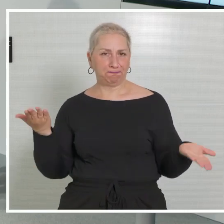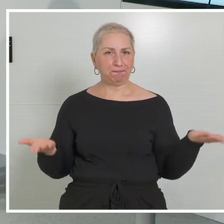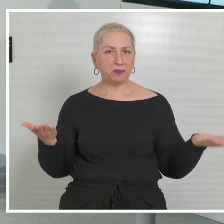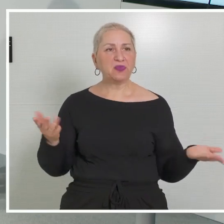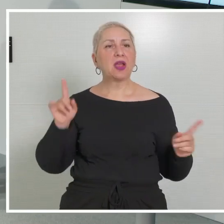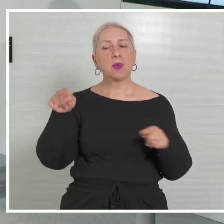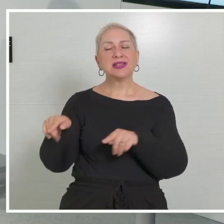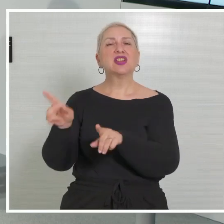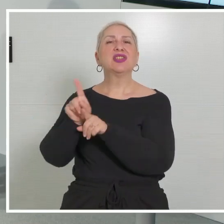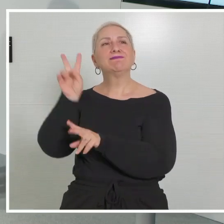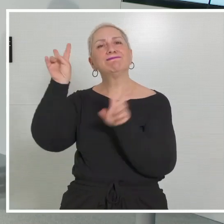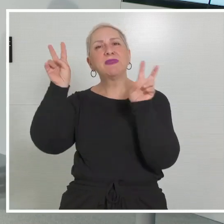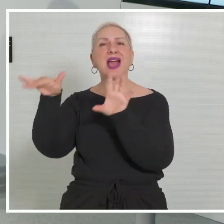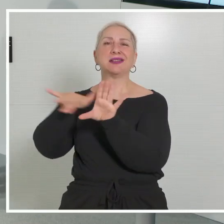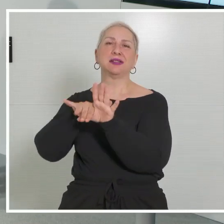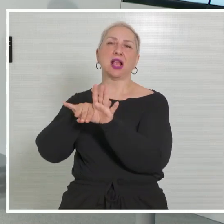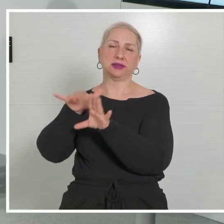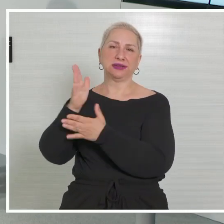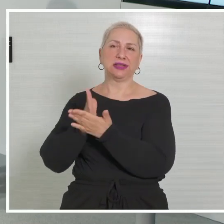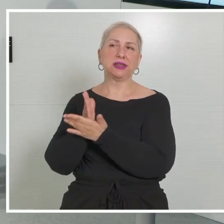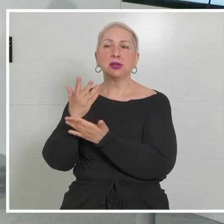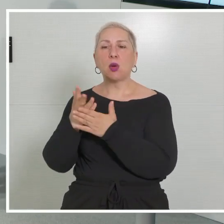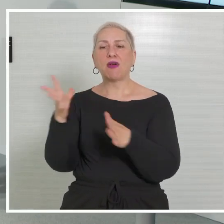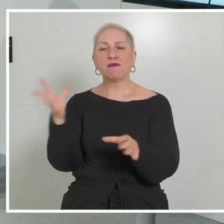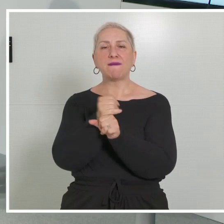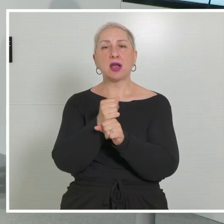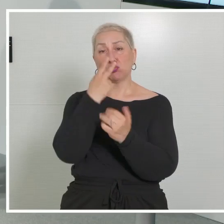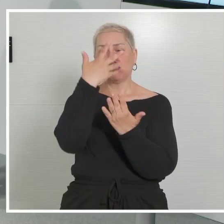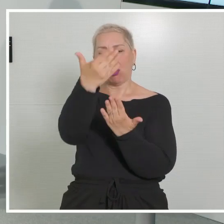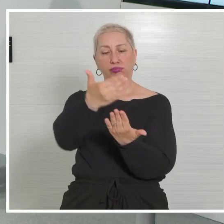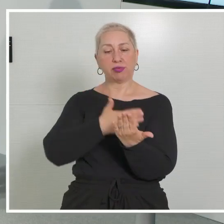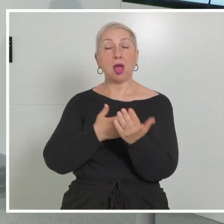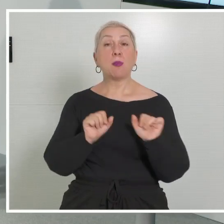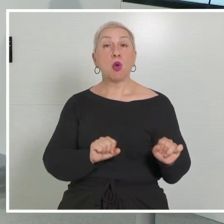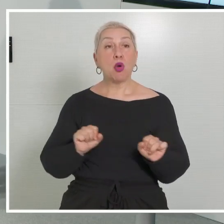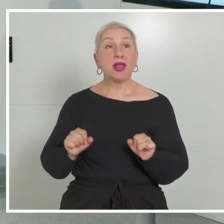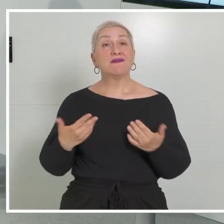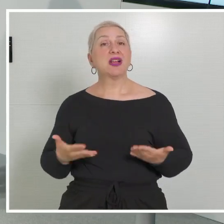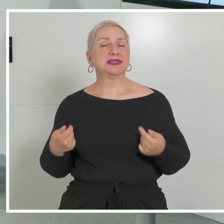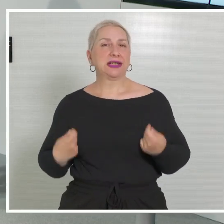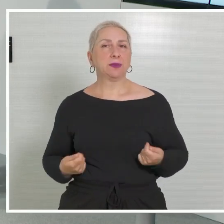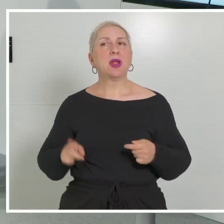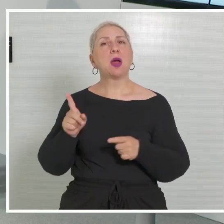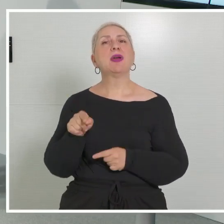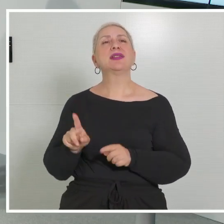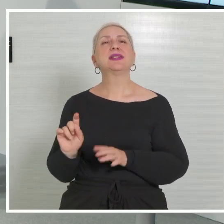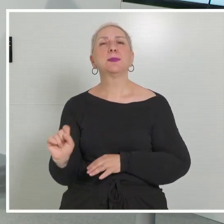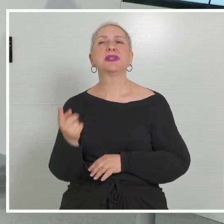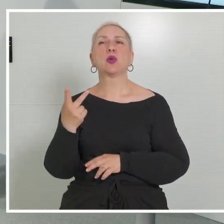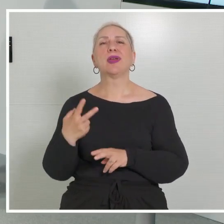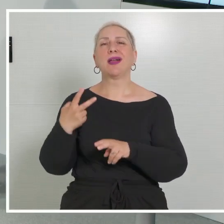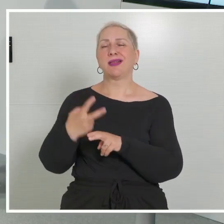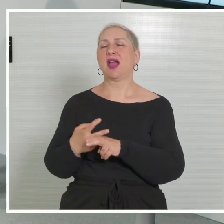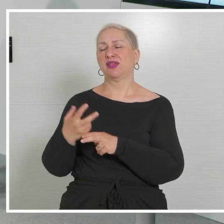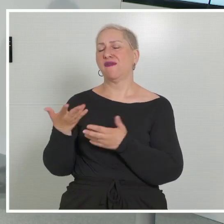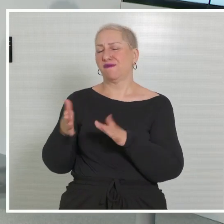Wehrersatzdienst und wir prüfen das jetzt einmal verfassungsrechtlich, welche Möglichkeiten wir haben. Ich möchte aber noch einmal betonen, dass es hier um besondere Härtefälle geht,